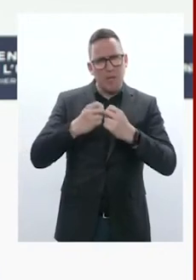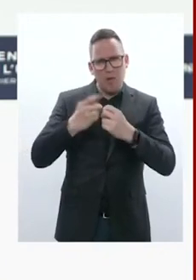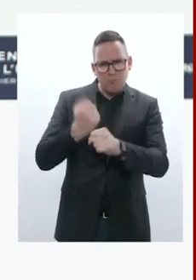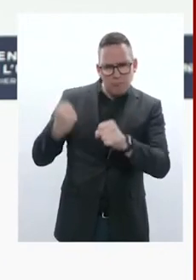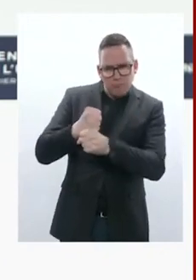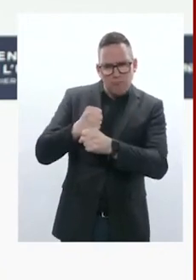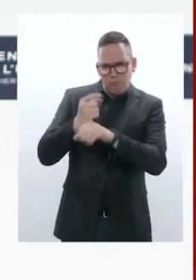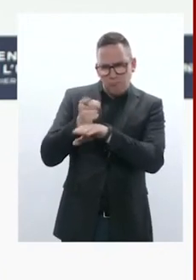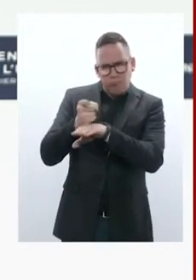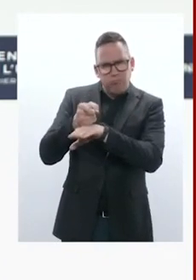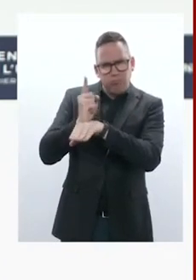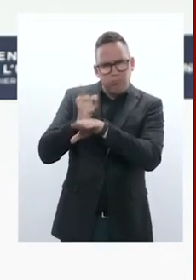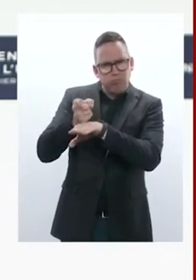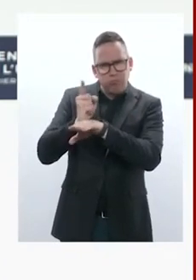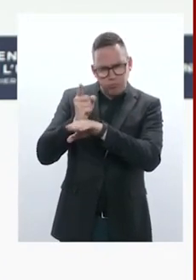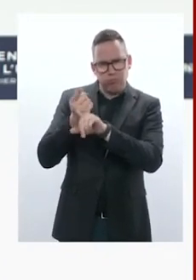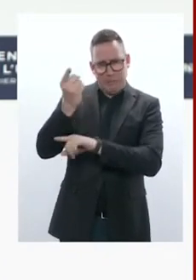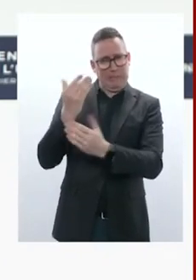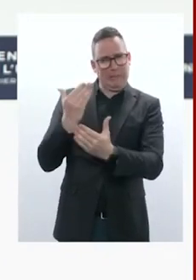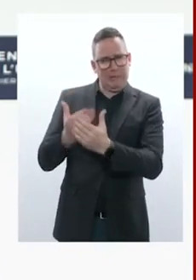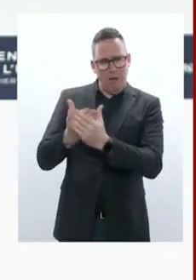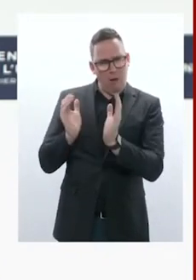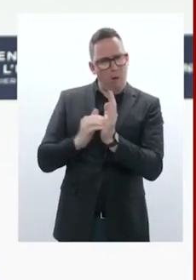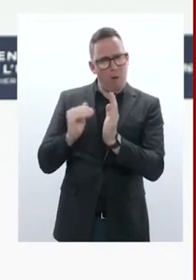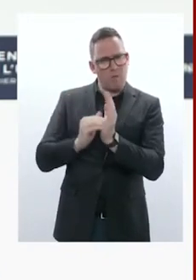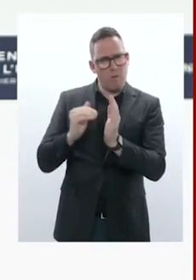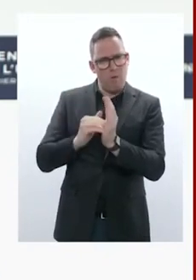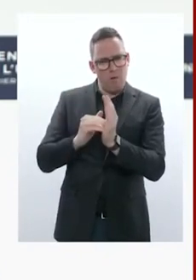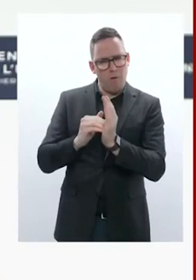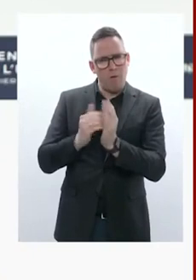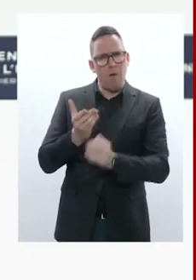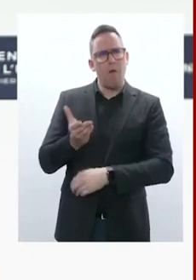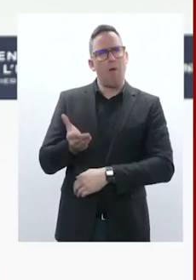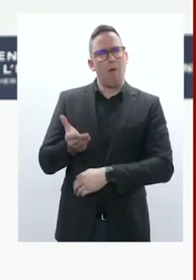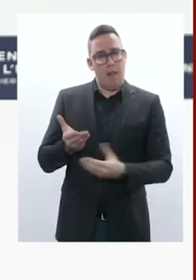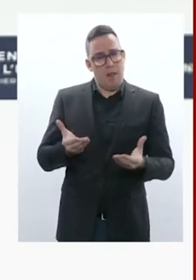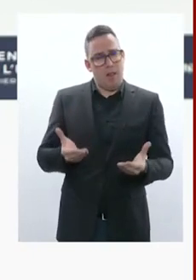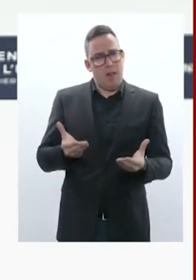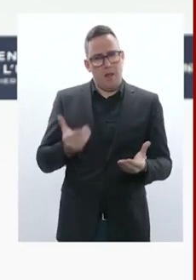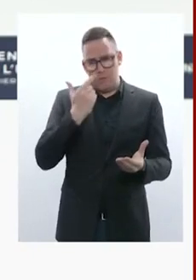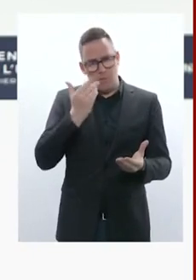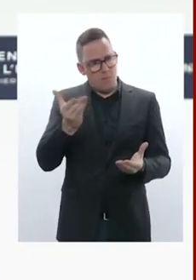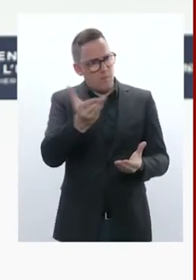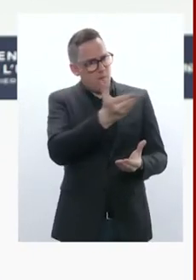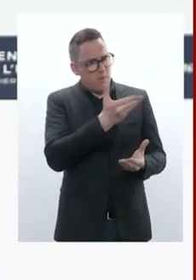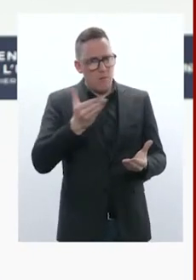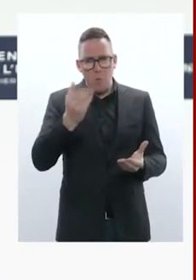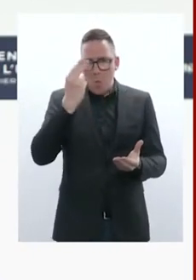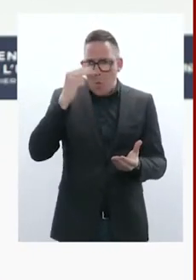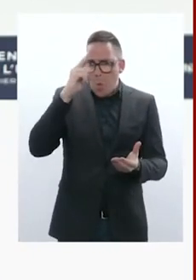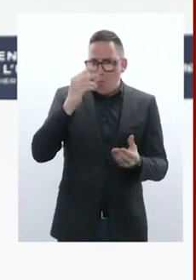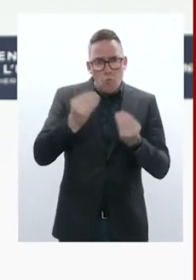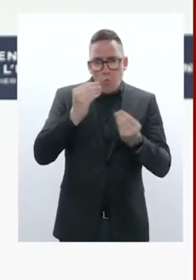qui s'est organisée, forcée de constater qu'aujourd'hui, nous tous, Européens, non-Européens, d'ailleurs, qui soutenons l'Ukraine, avons encore